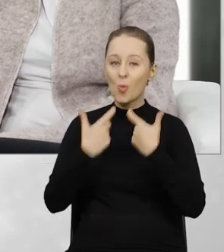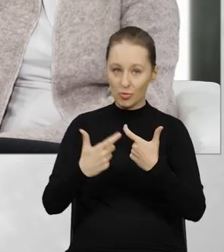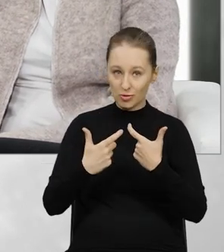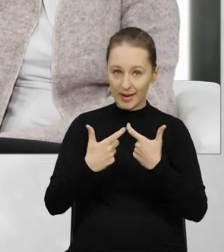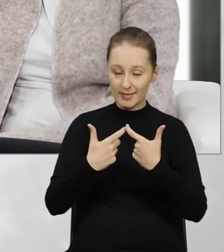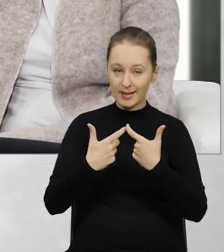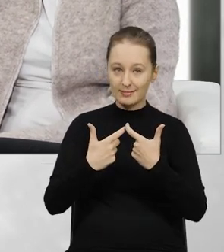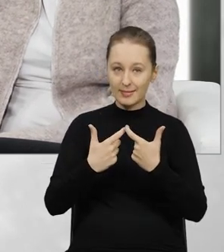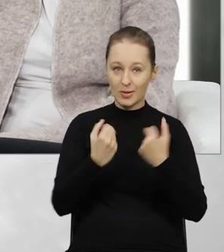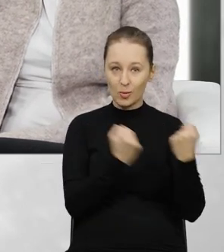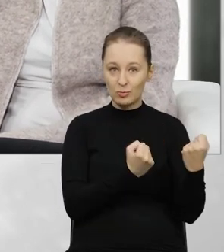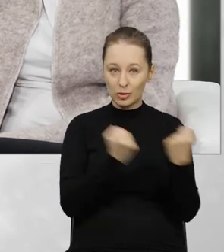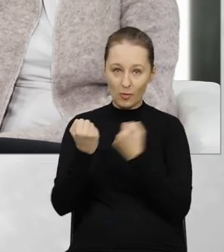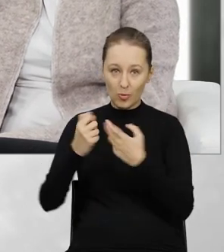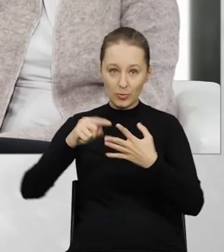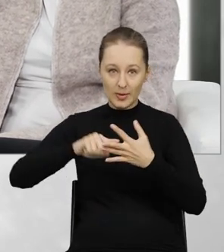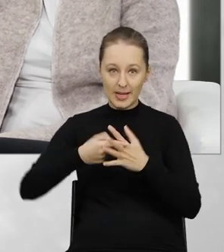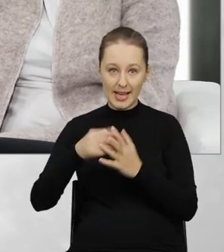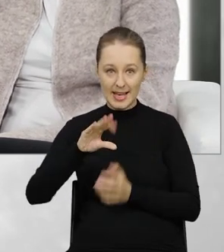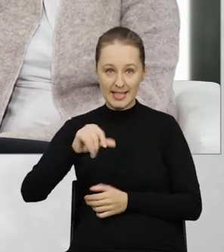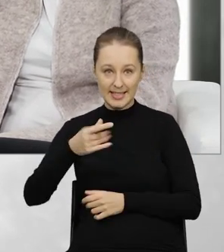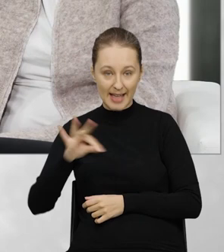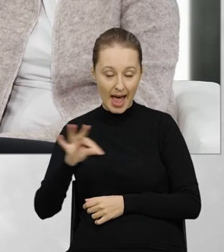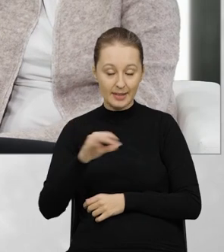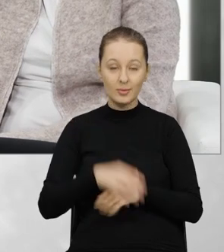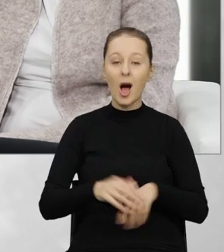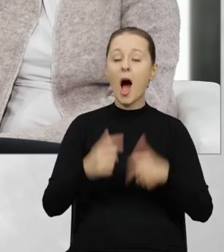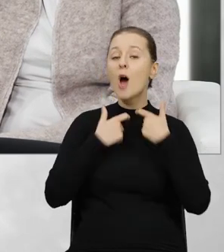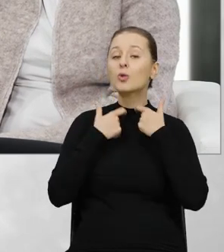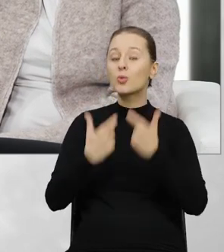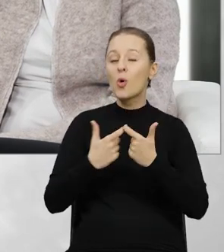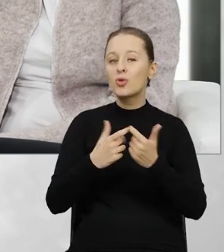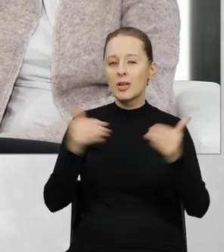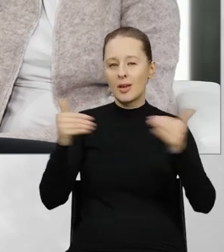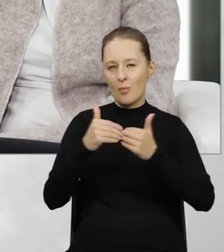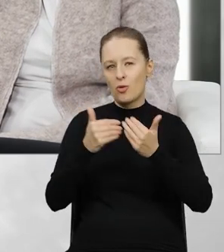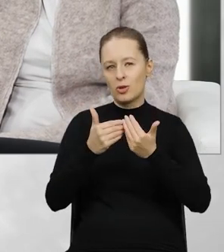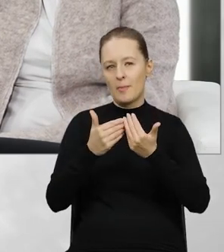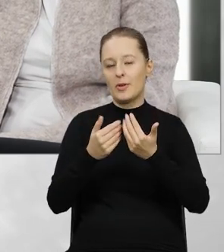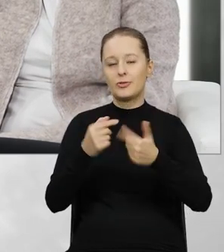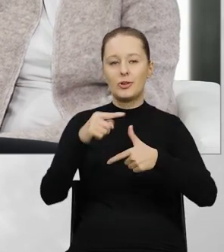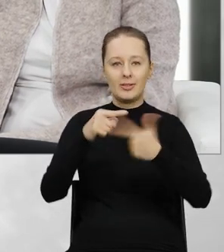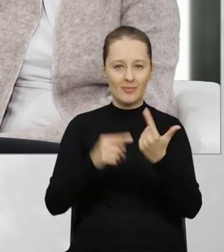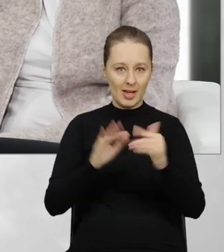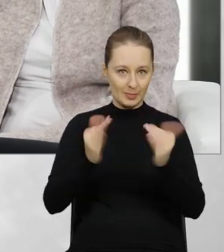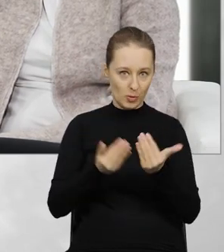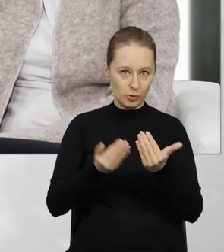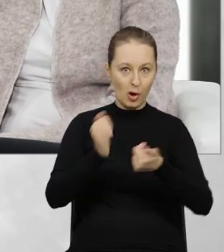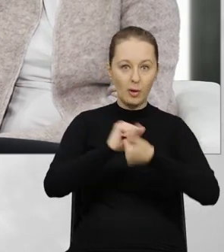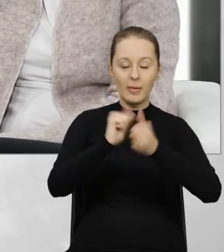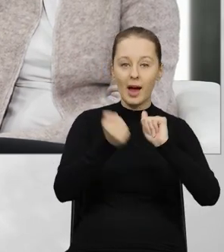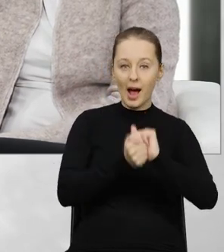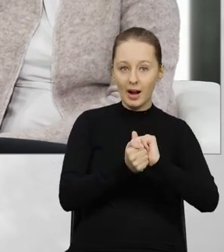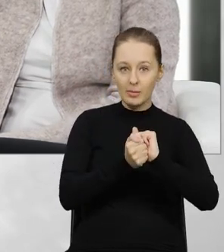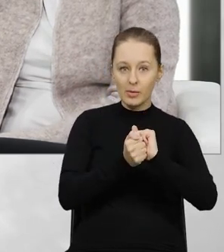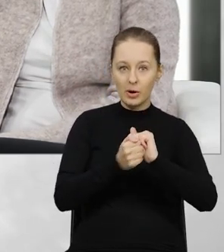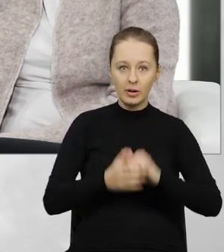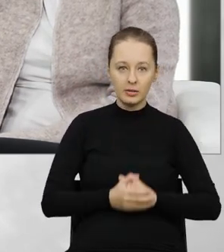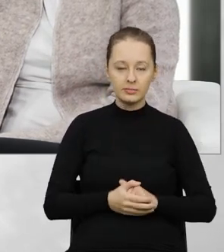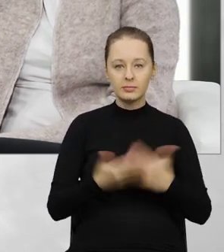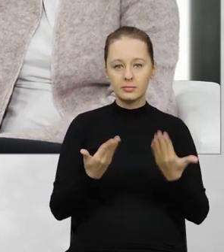takiego przewozu do rejestru SEND. Zgłoszenie może być dokonane na dwa sposoby. Albo